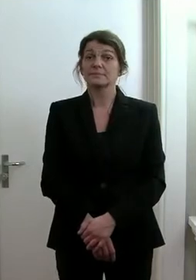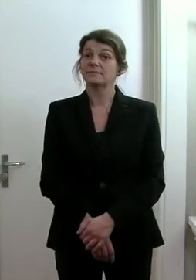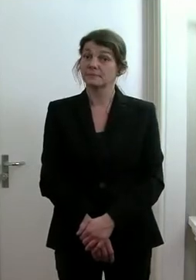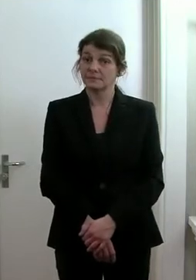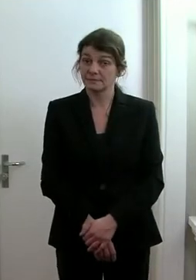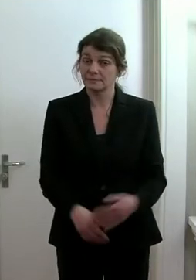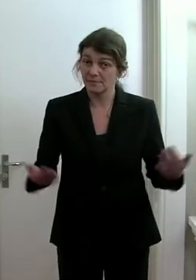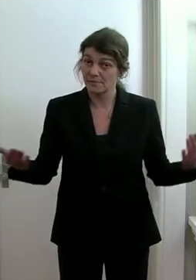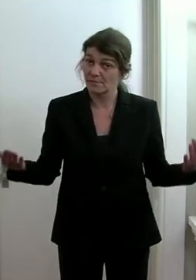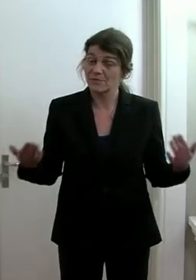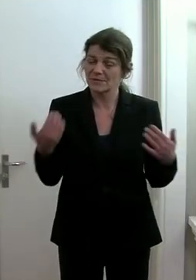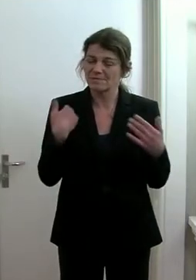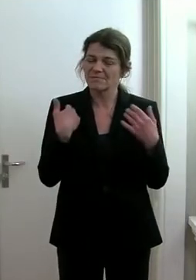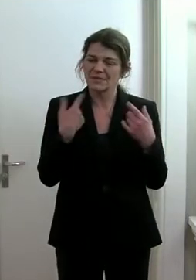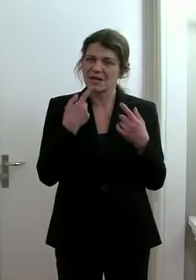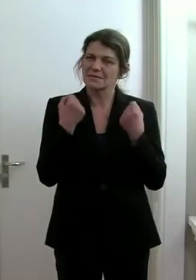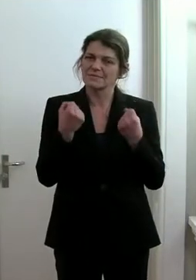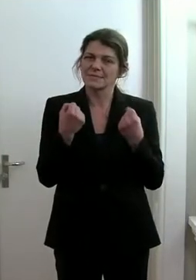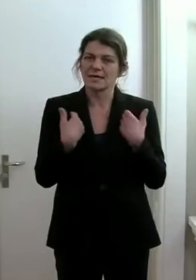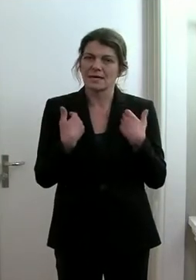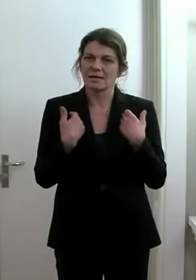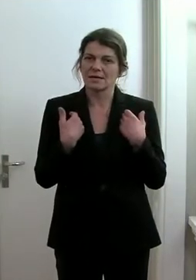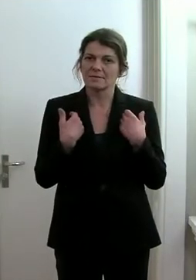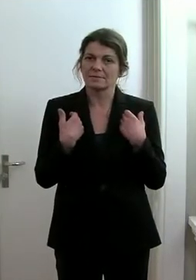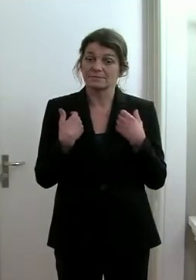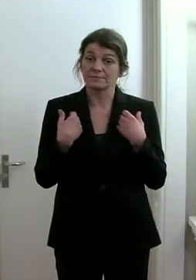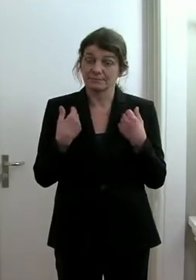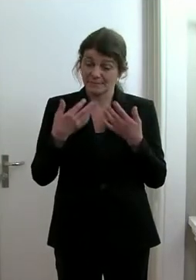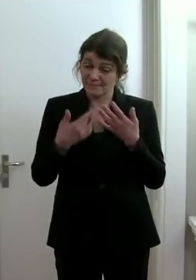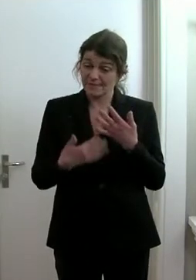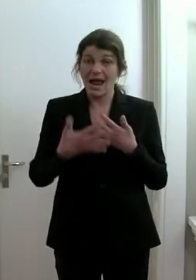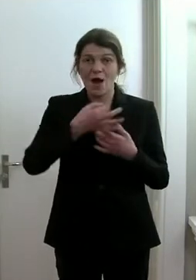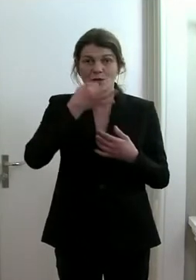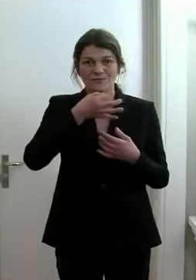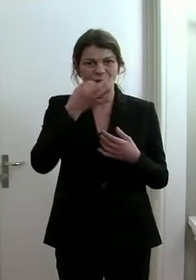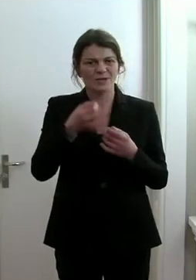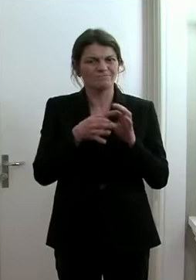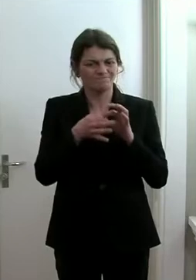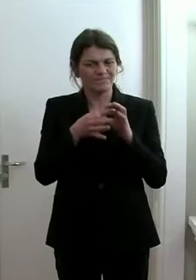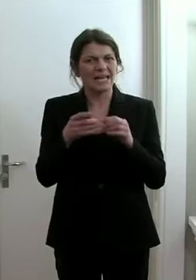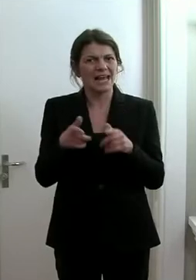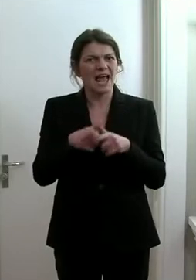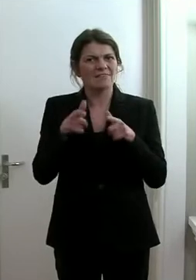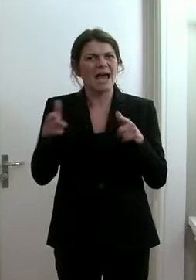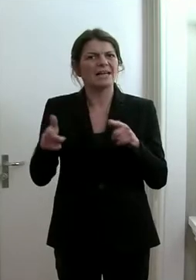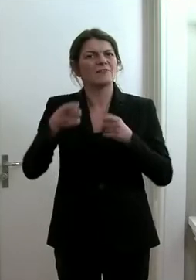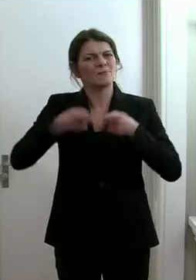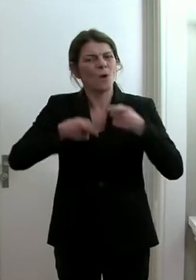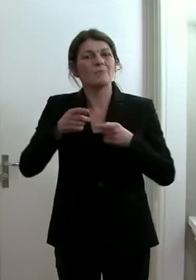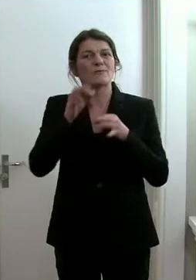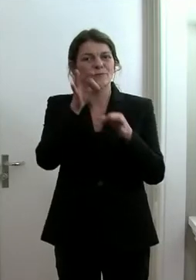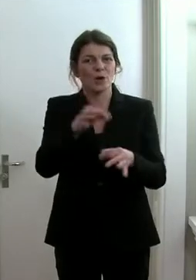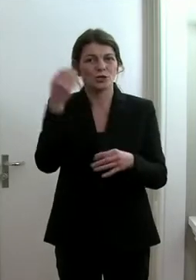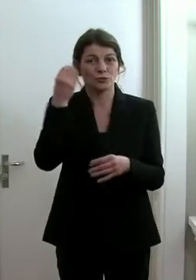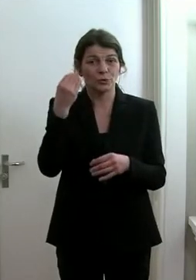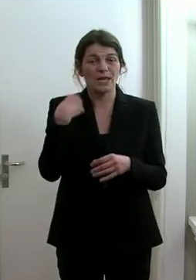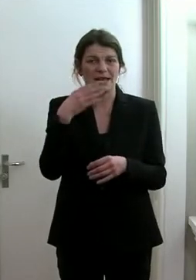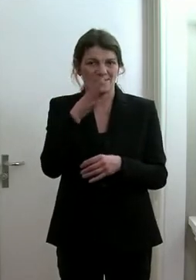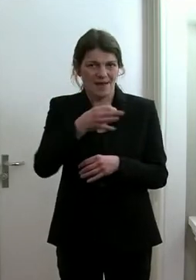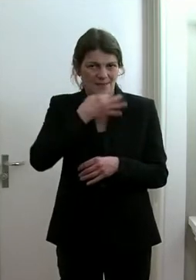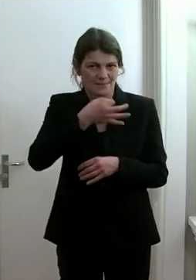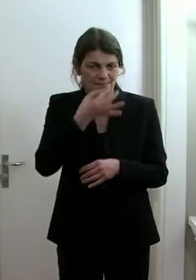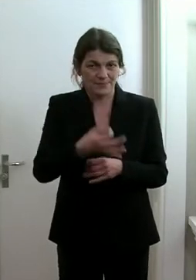Und ich kann euch versichern, die folgenden Ausführungen, die ich zu den erweiterten Vorgaben in den Schulen machen werde,